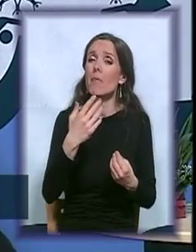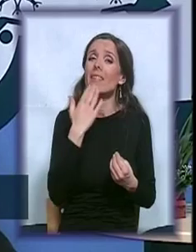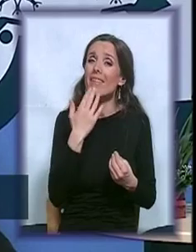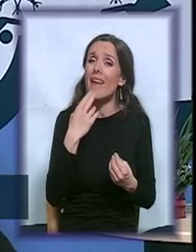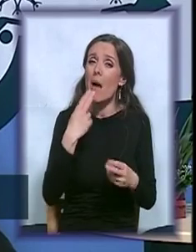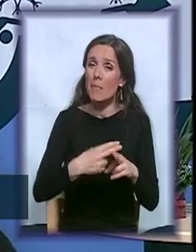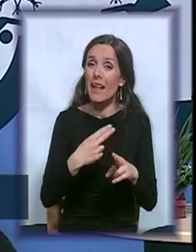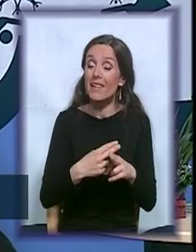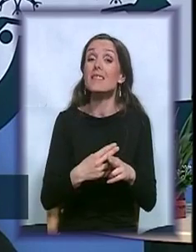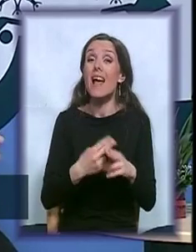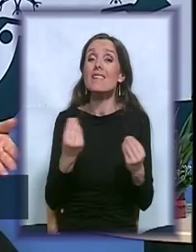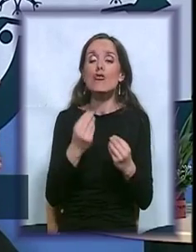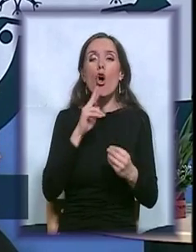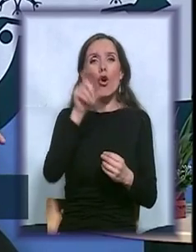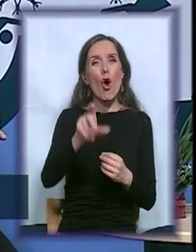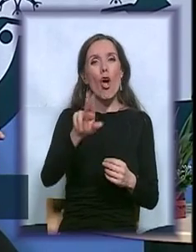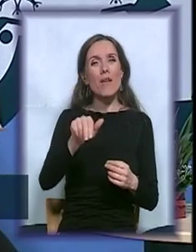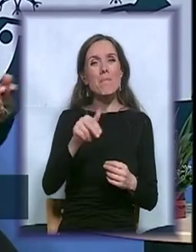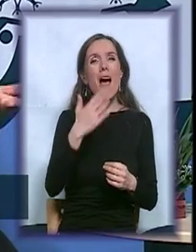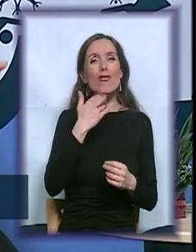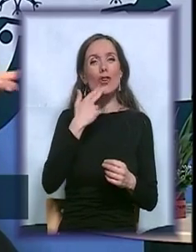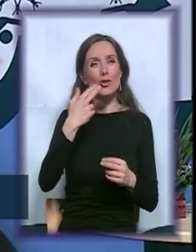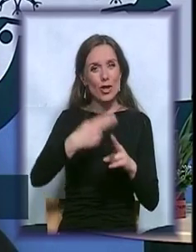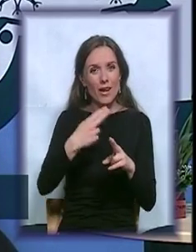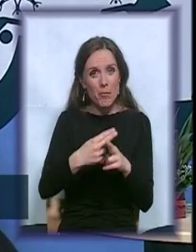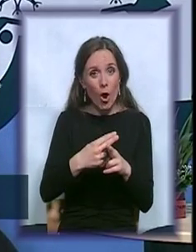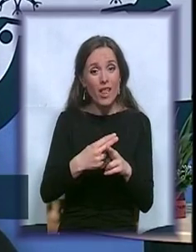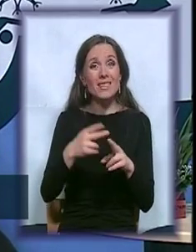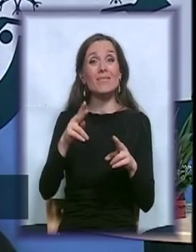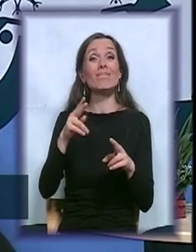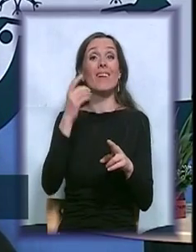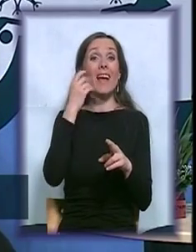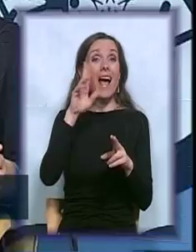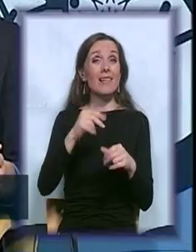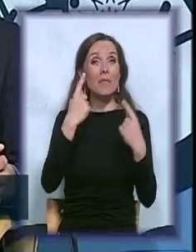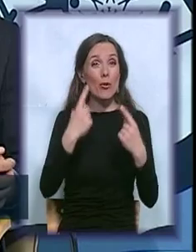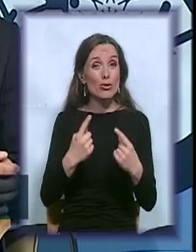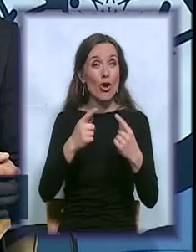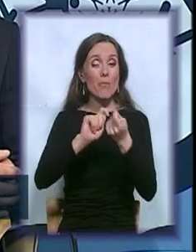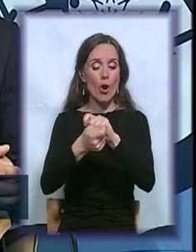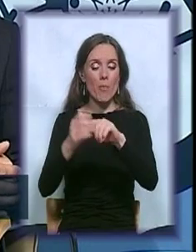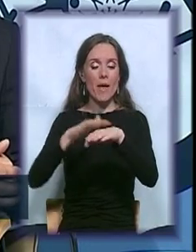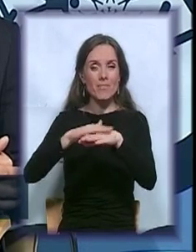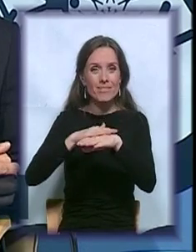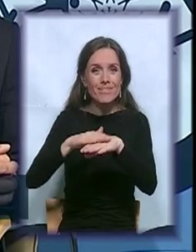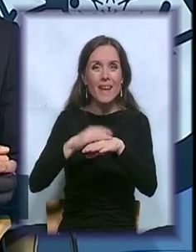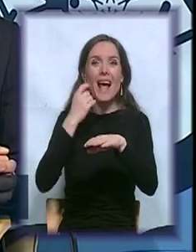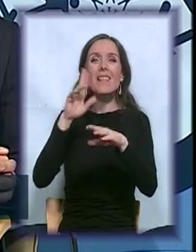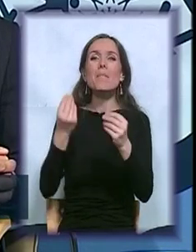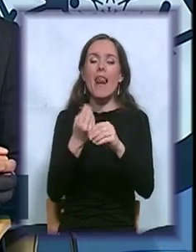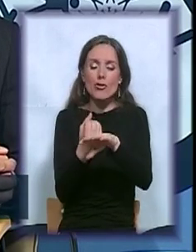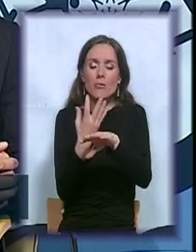imaju diabetis, također imaju promjena kada imaju promjena na koži, koliko je problem oko zrastanja tih